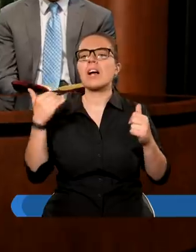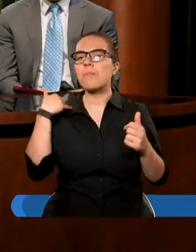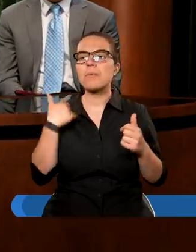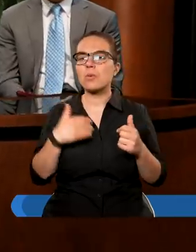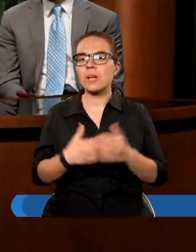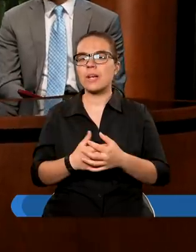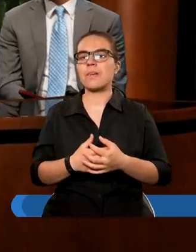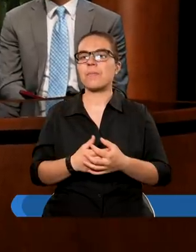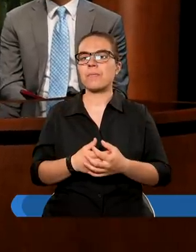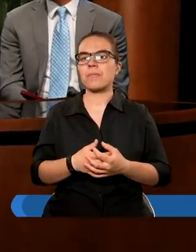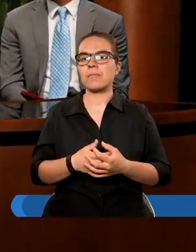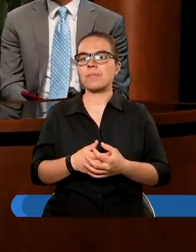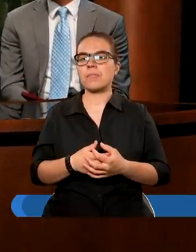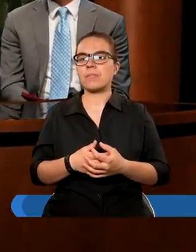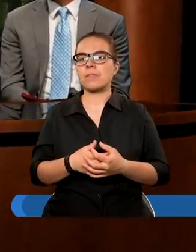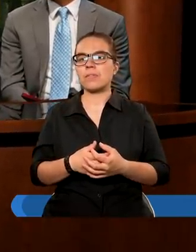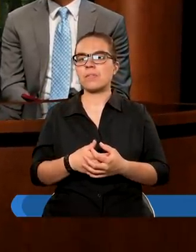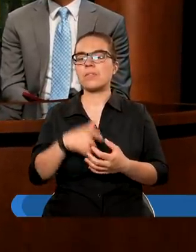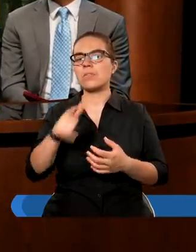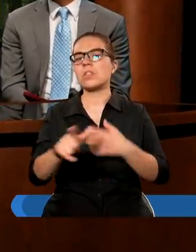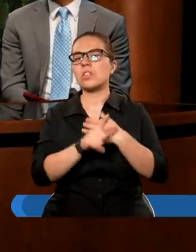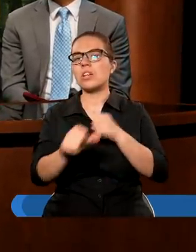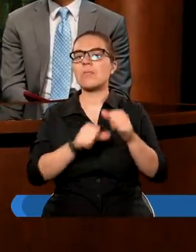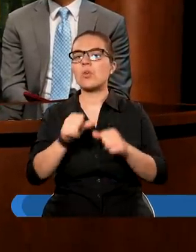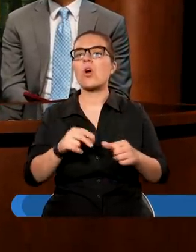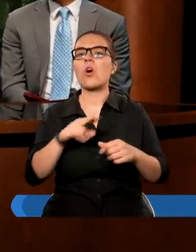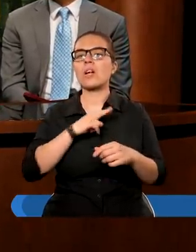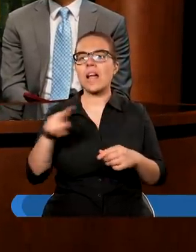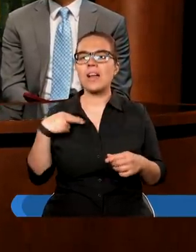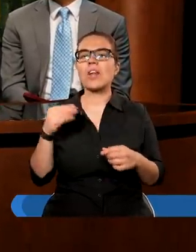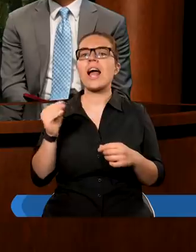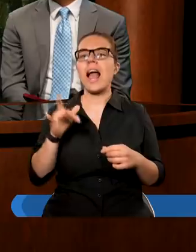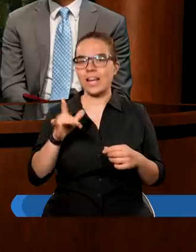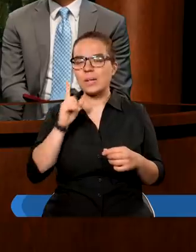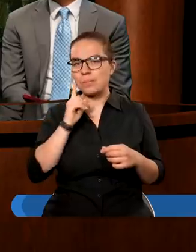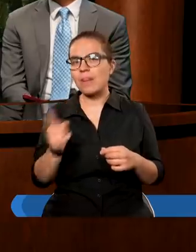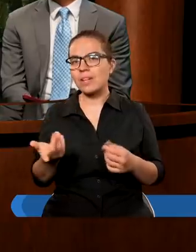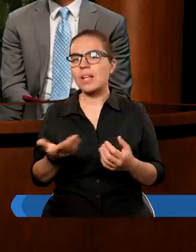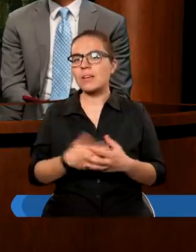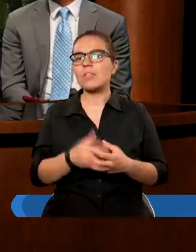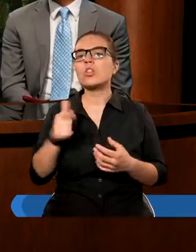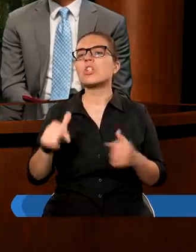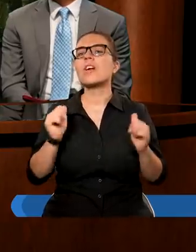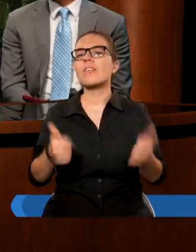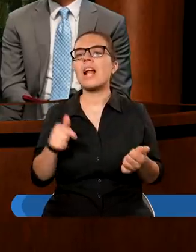miejscu, drodzy? Był 70. rok naszej ery, prawda? Co się stało wtedy?